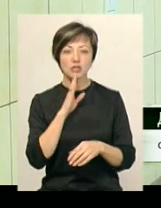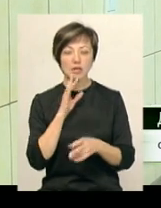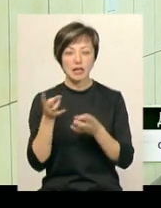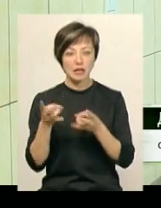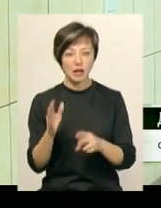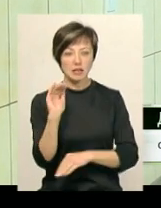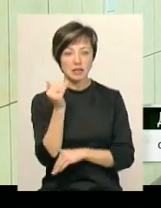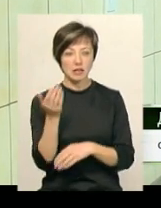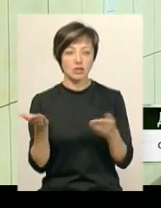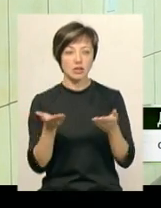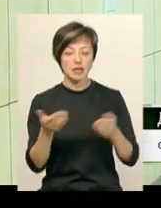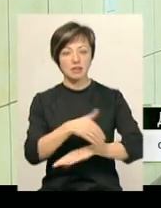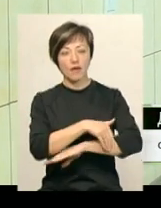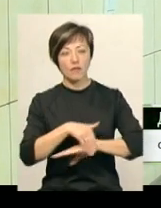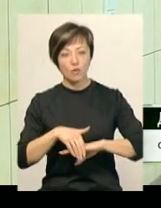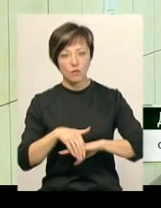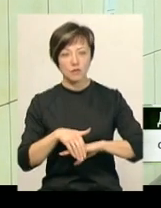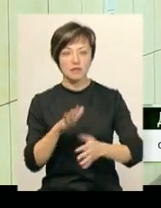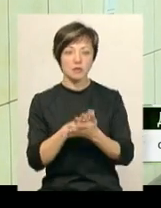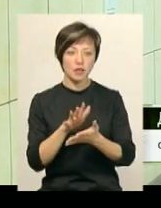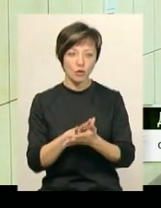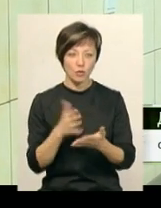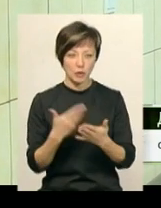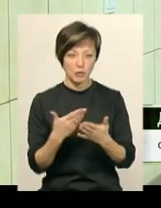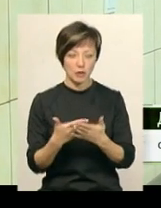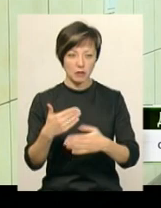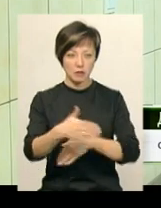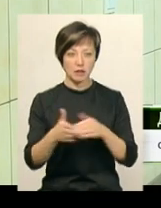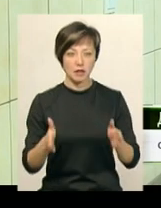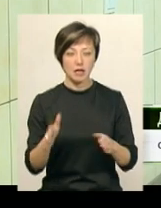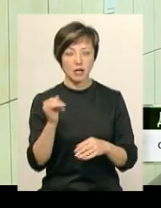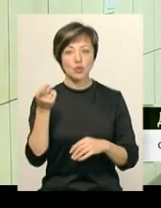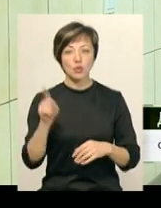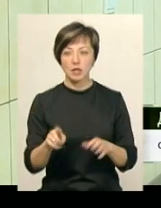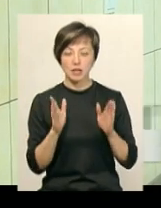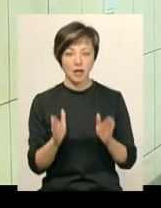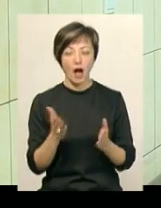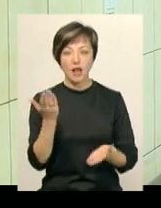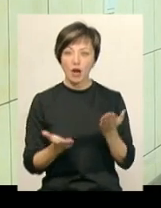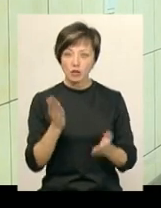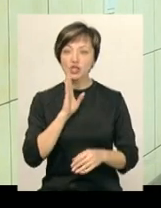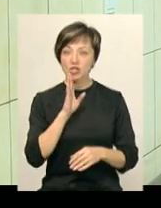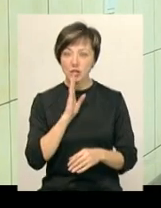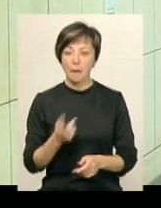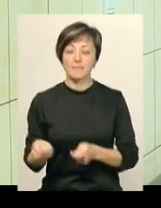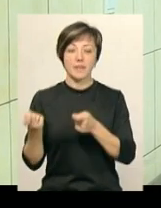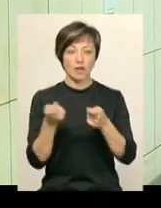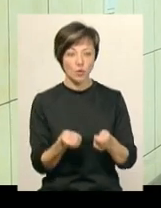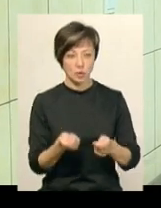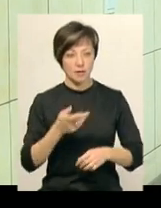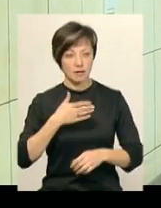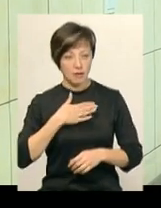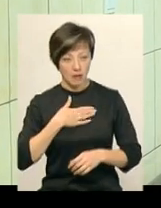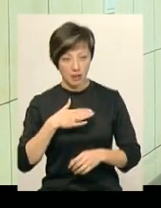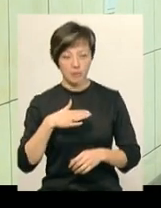дитину десь на вулиці, в смітніку і тоді тільки. А якщо жінка вже приносить до нас,